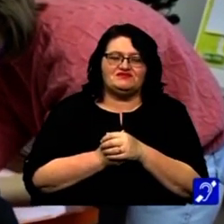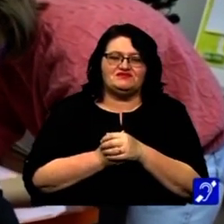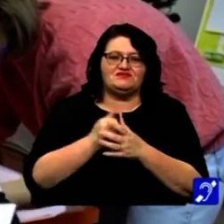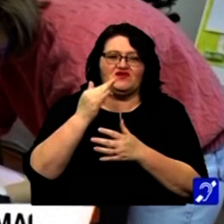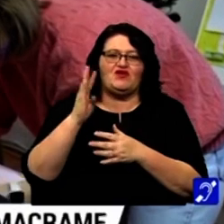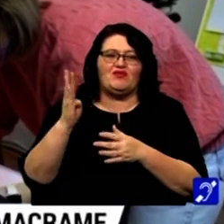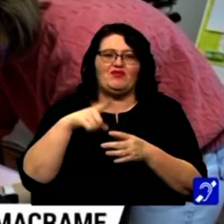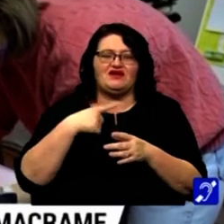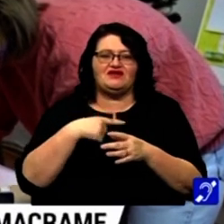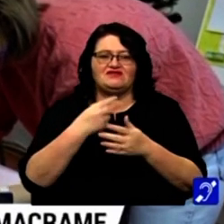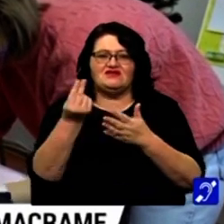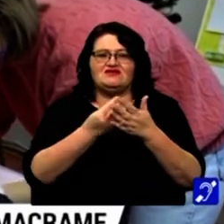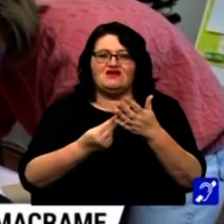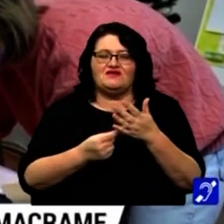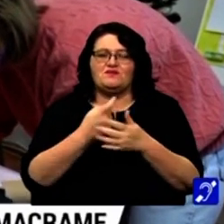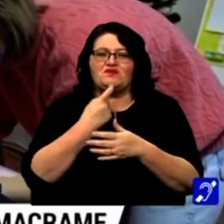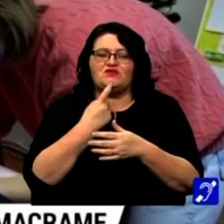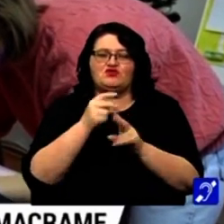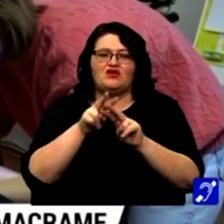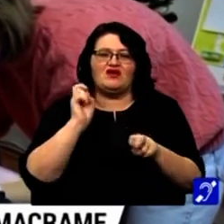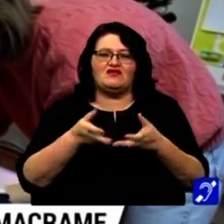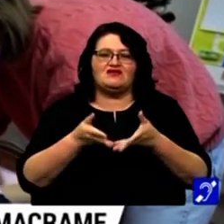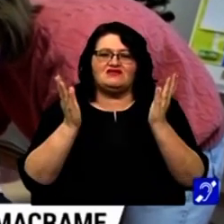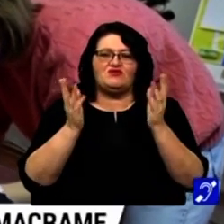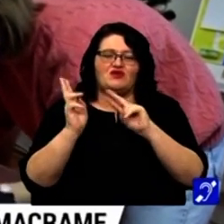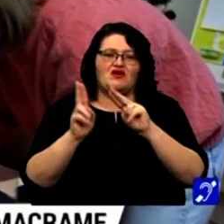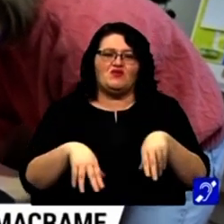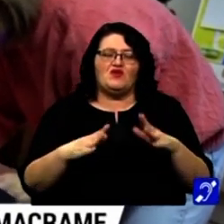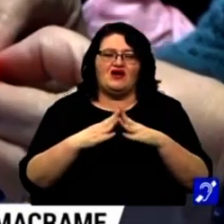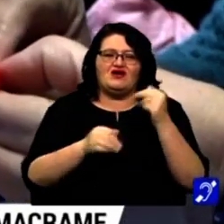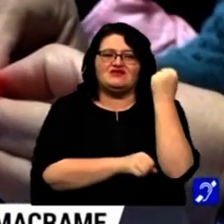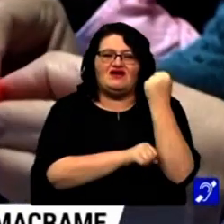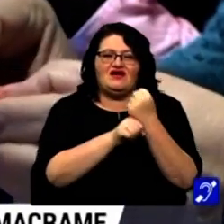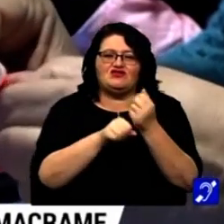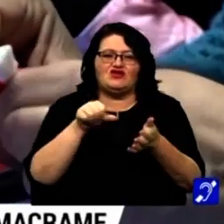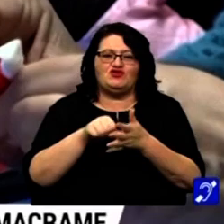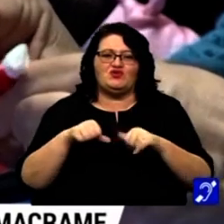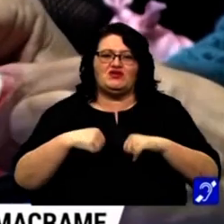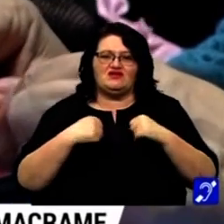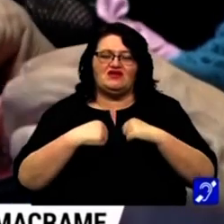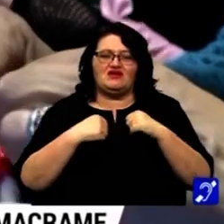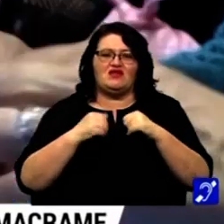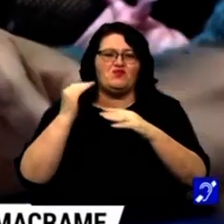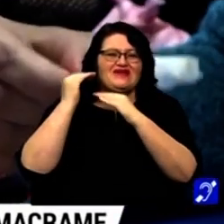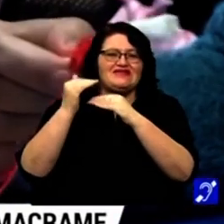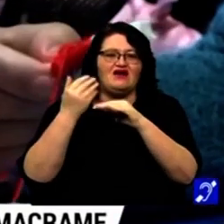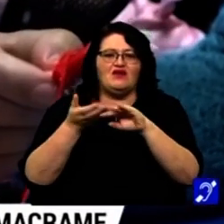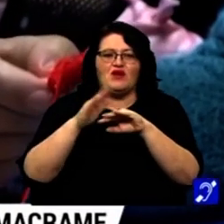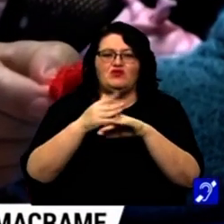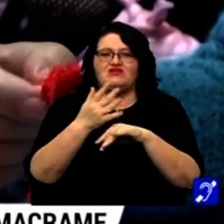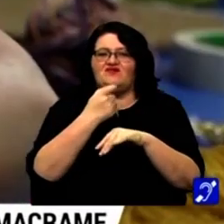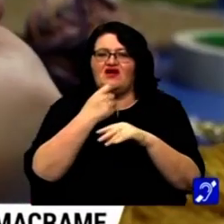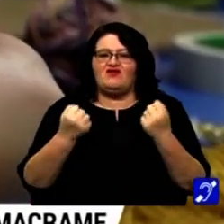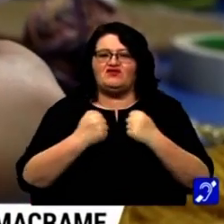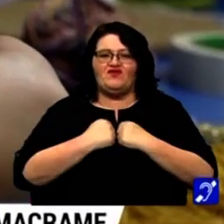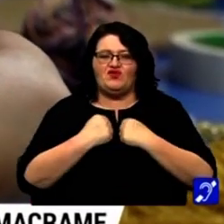Florina Bobar este designer în Timișoara și înainte de sărbători a revenit acasă, la reșița, la centrul de tineret Mansarda, unde în urmă cu câțiva ani a